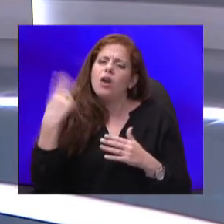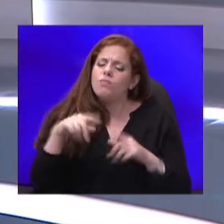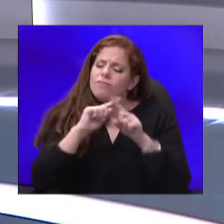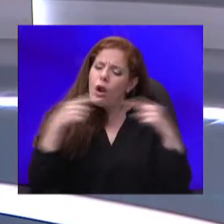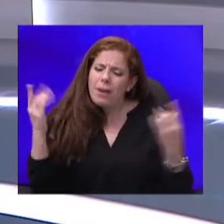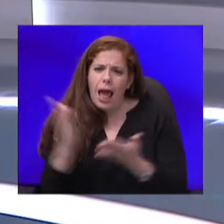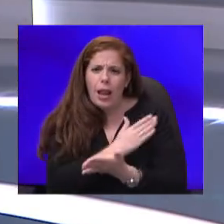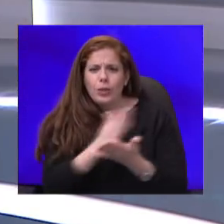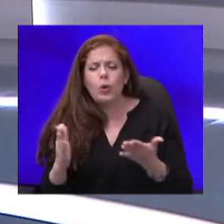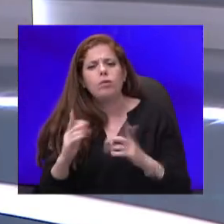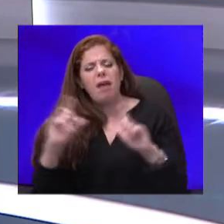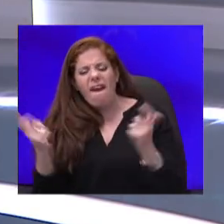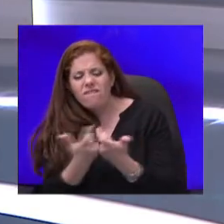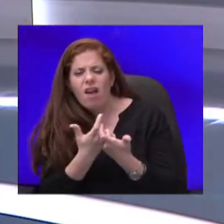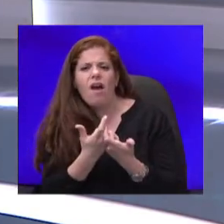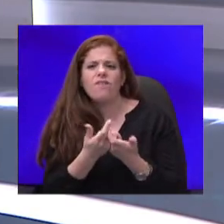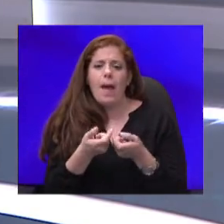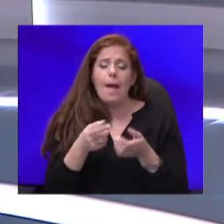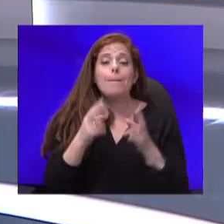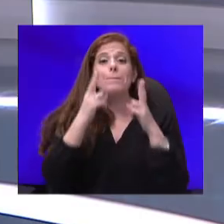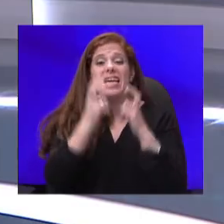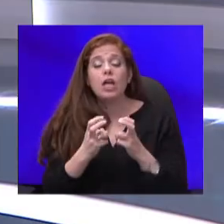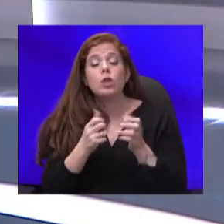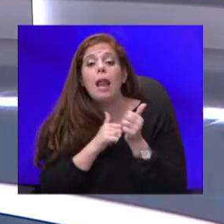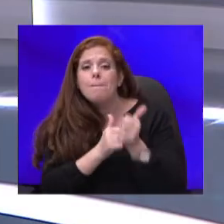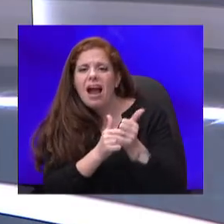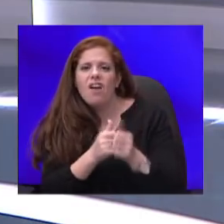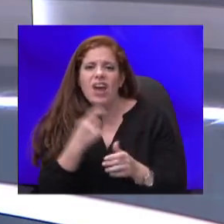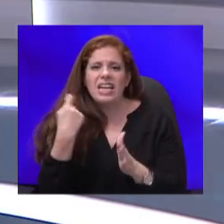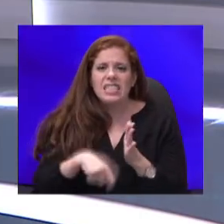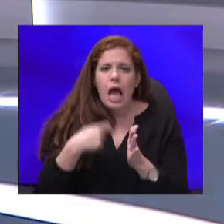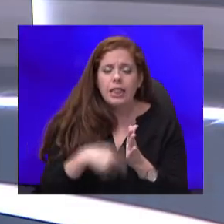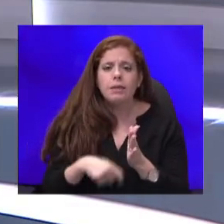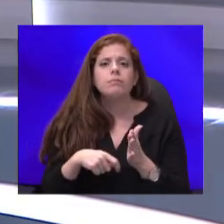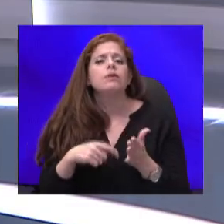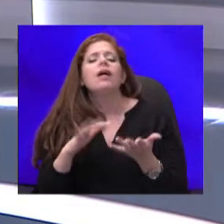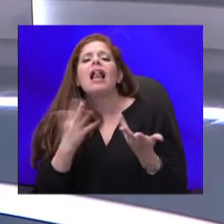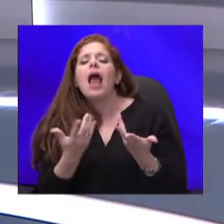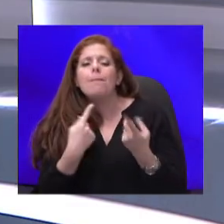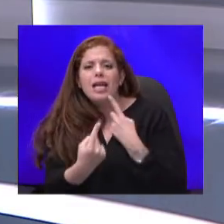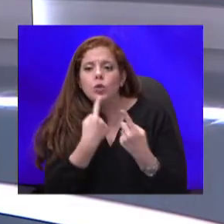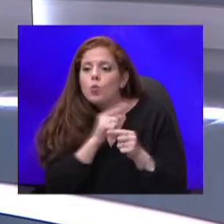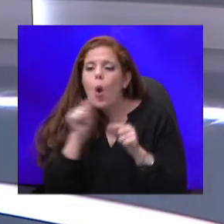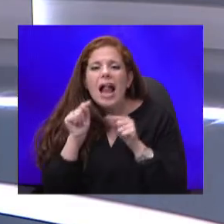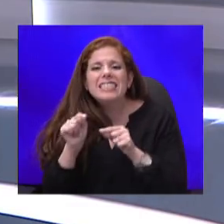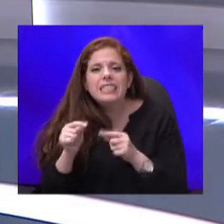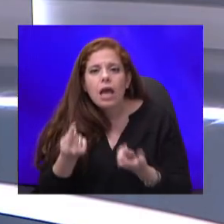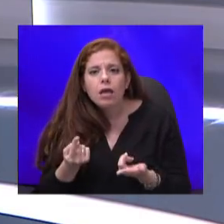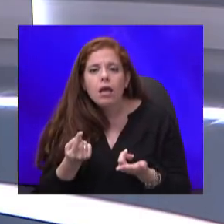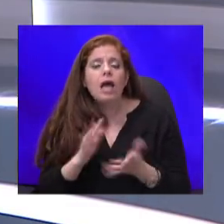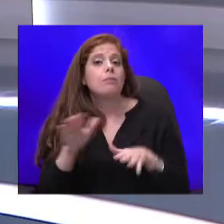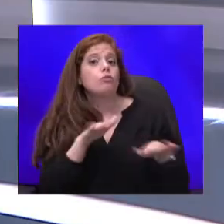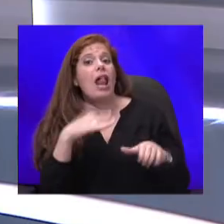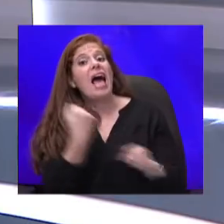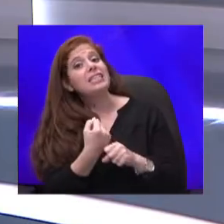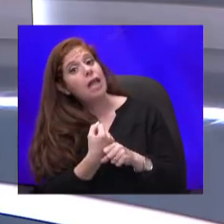ועד אפליקציות למעקב אחרי צרכנים בחנויות, למה הדיון בקבינט הקורונה הוא לא על זה? על מה הממשלה עשתה או לא עשתה בשביל למנוע